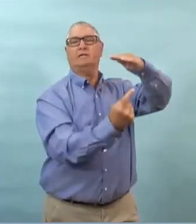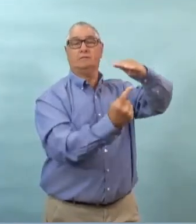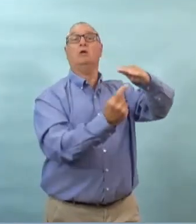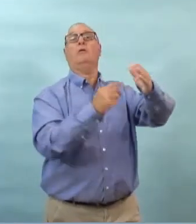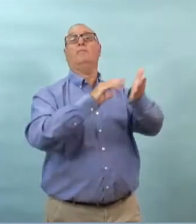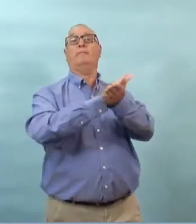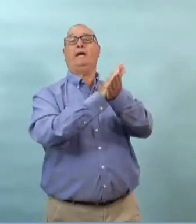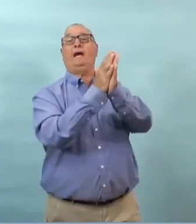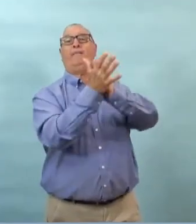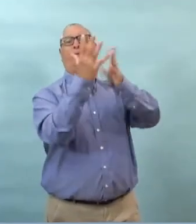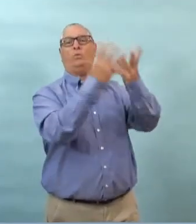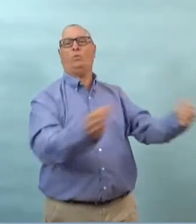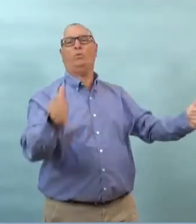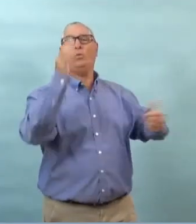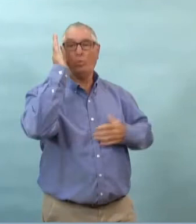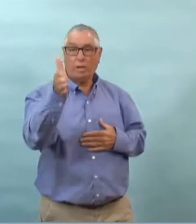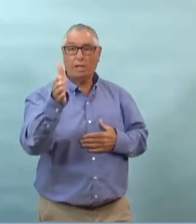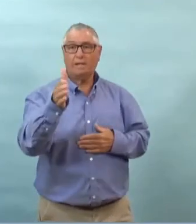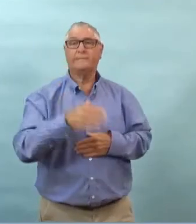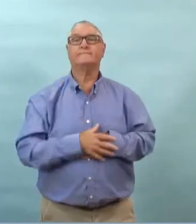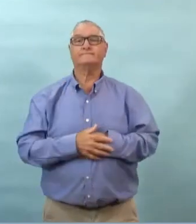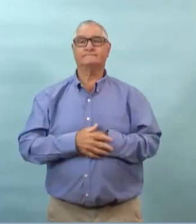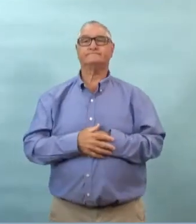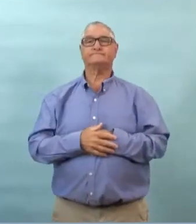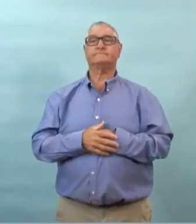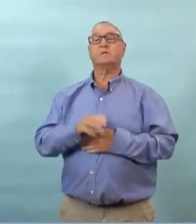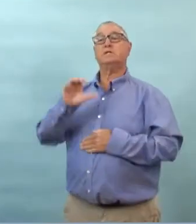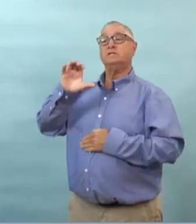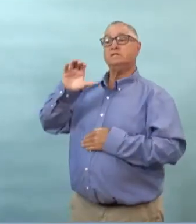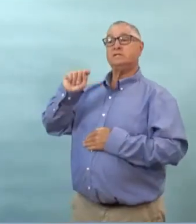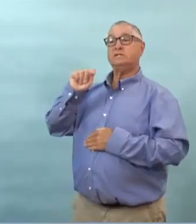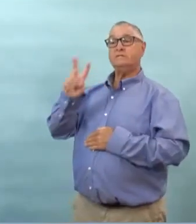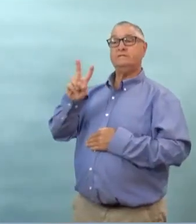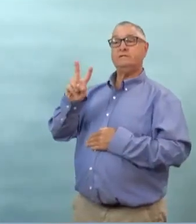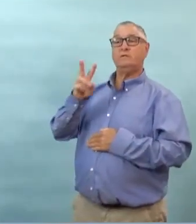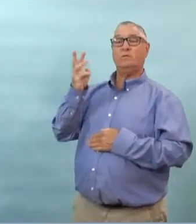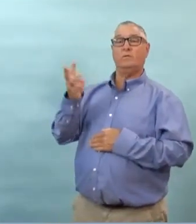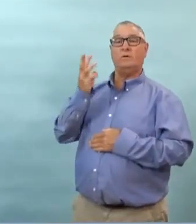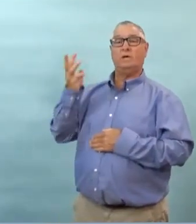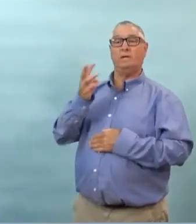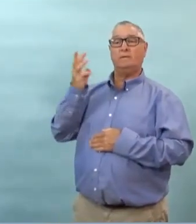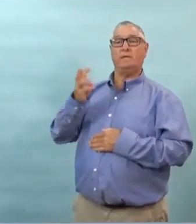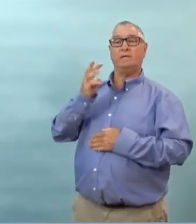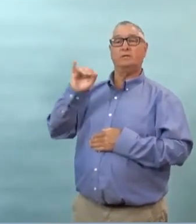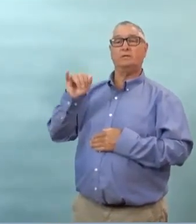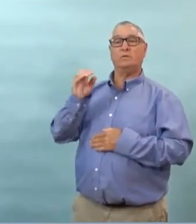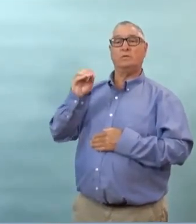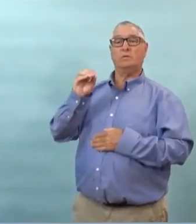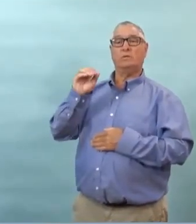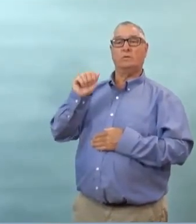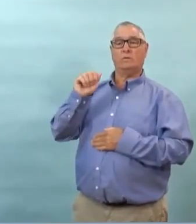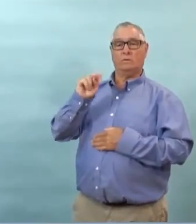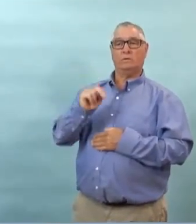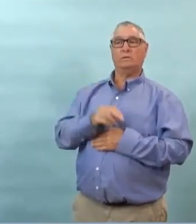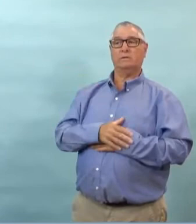mettre ces gens en isolement pour justement assurer la sécurité des autres de ctv winnipeg john